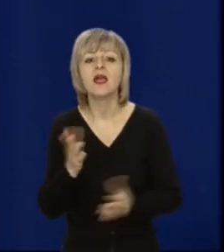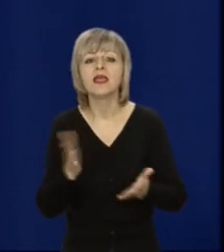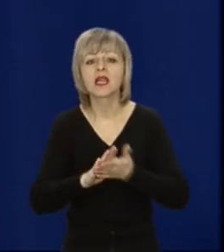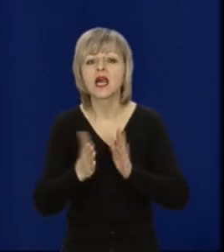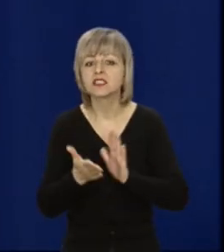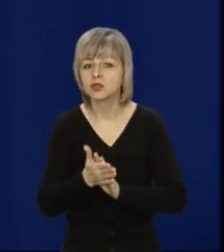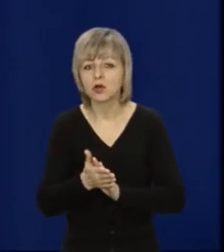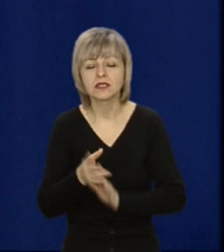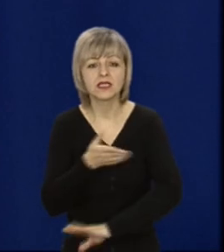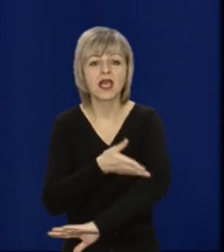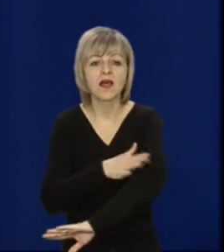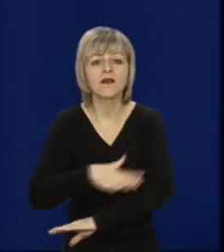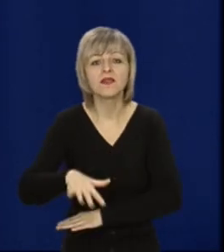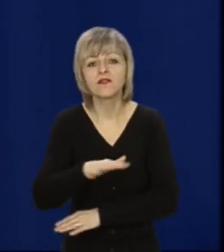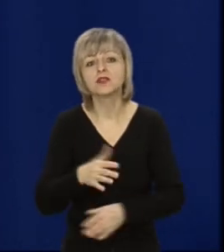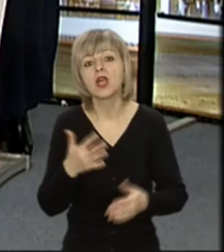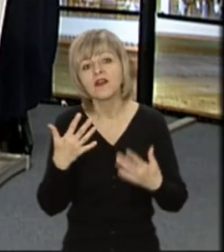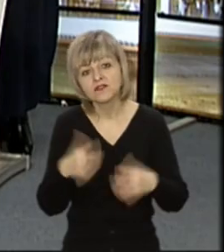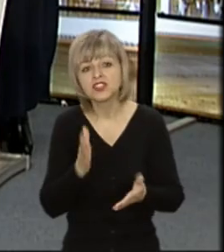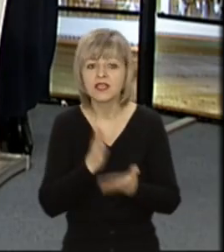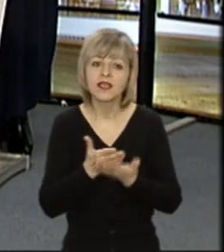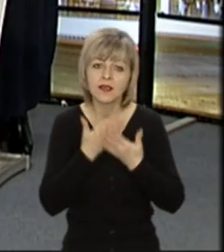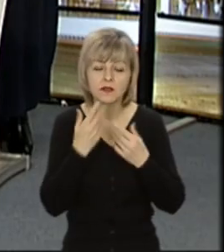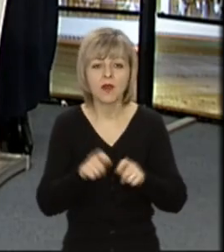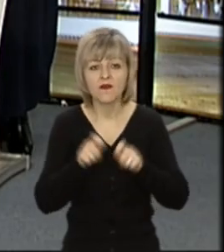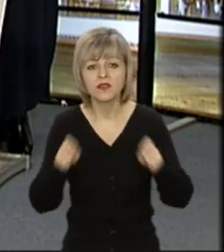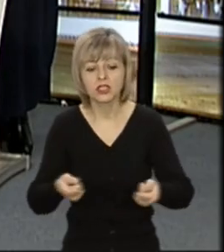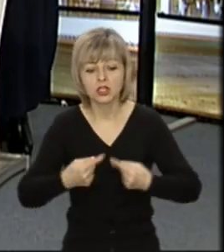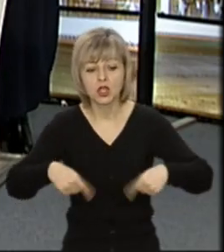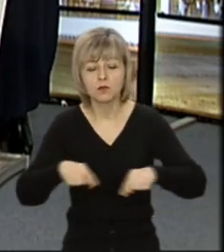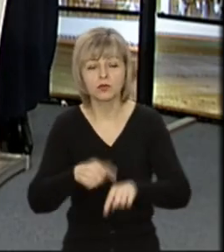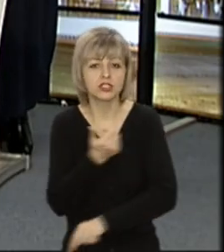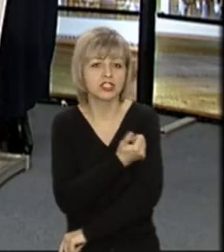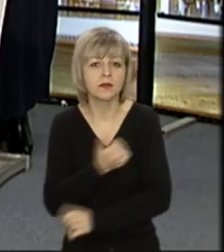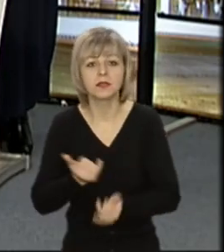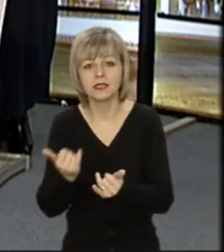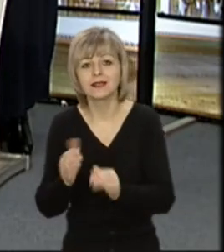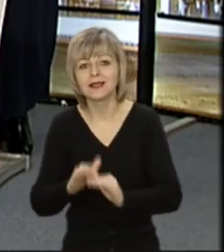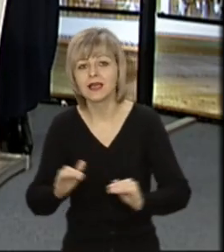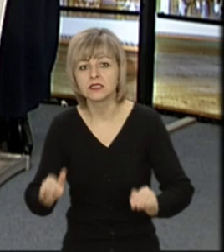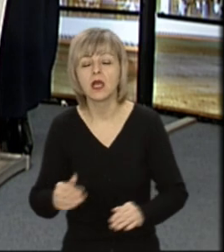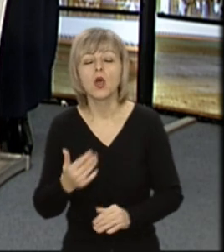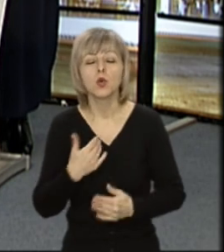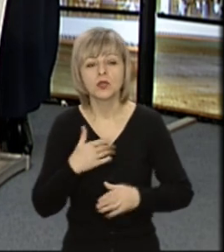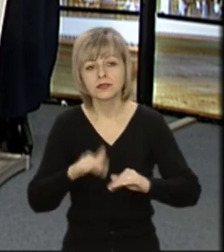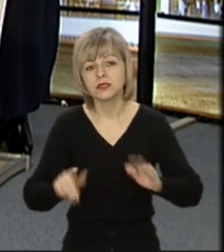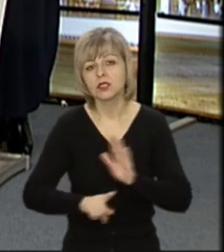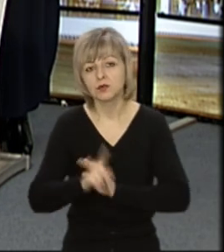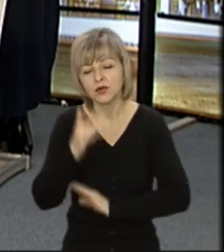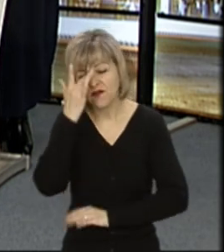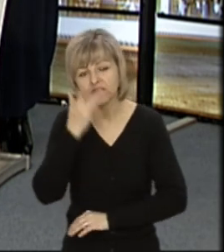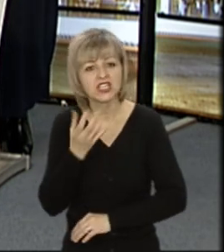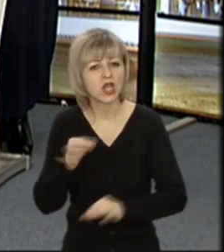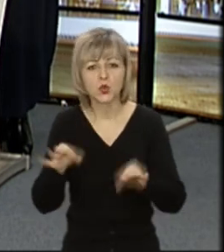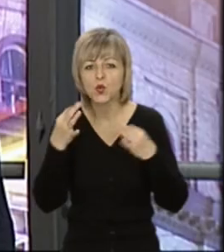відкриватися пункти щеплення? Чи є можливі відкриті? І яка кількість цифра? Нас вже вакцинуються з літа. Ще навіть не було